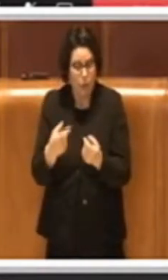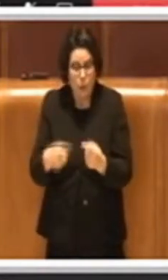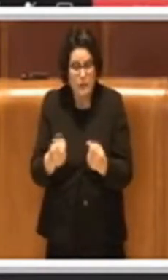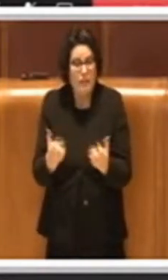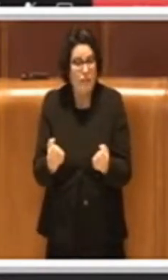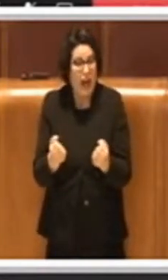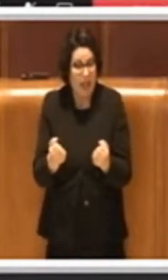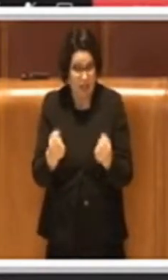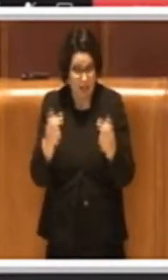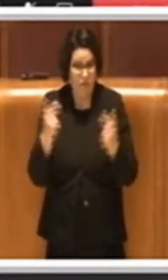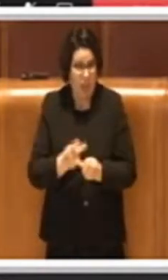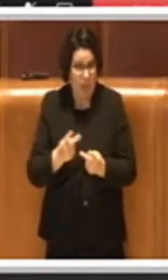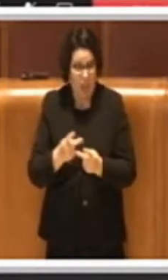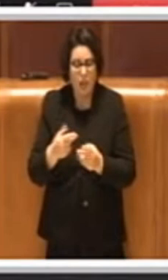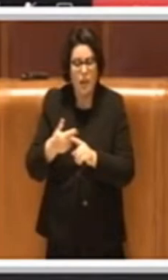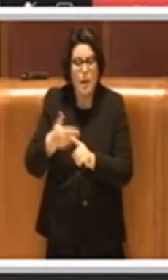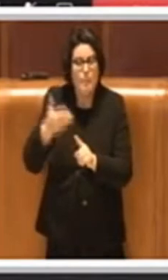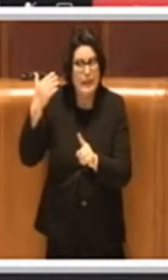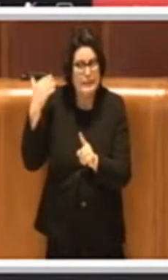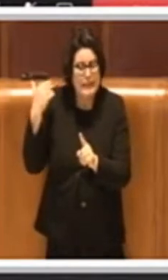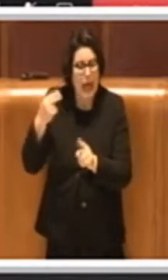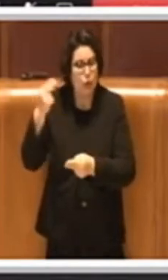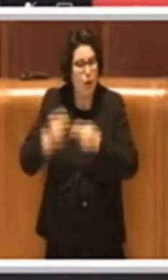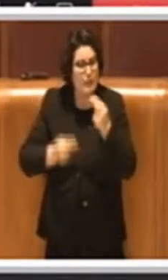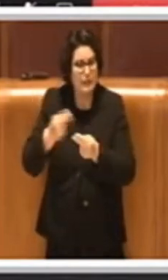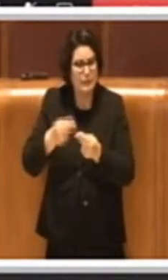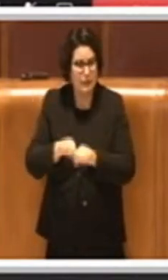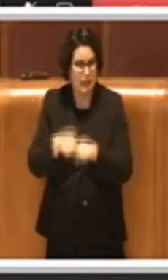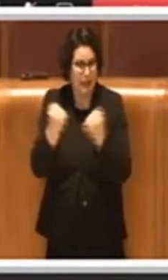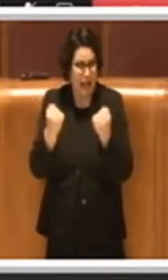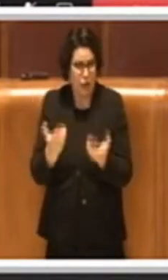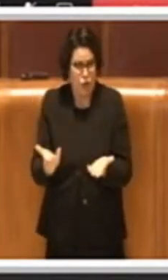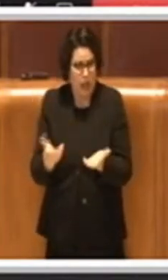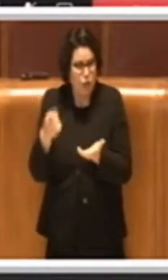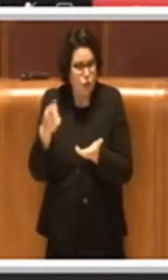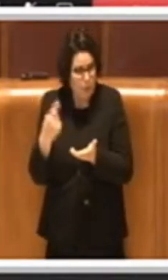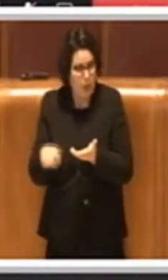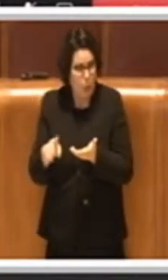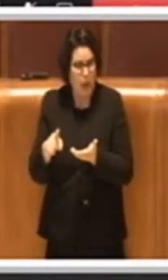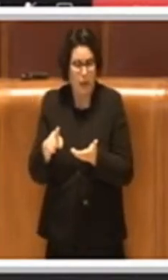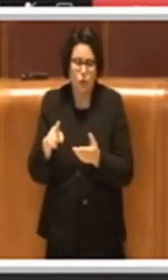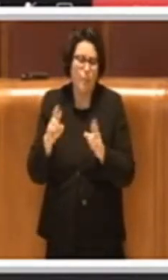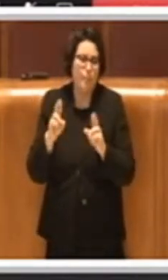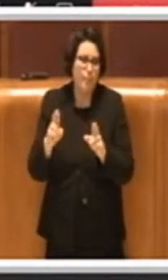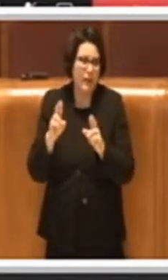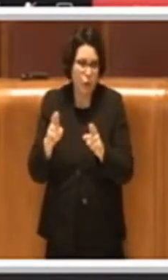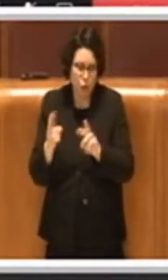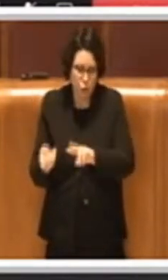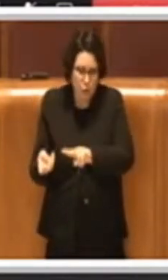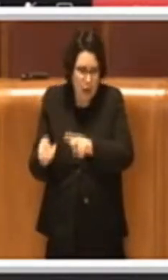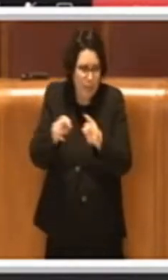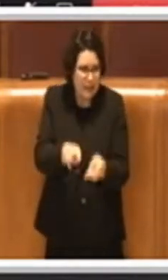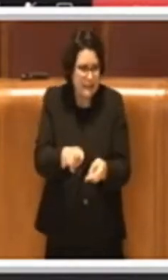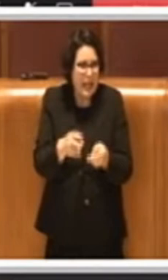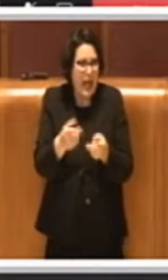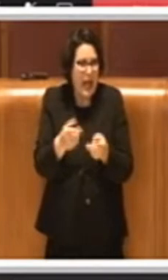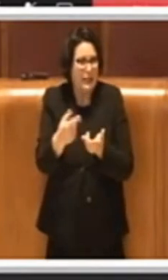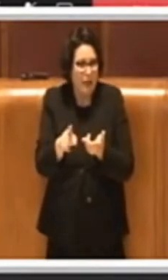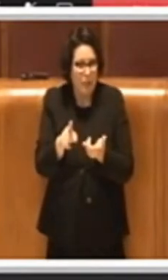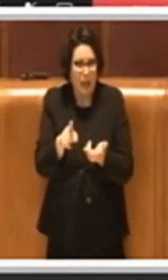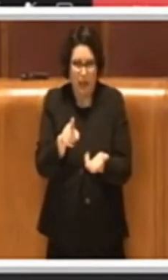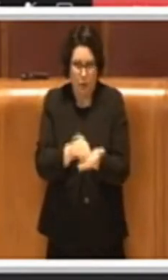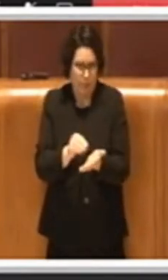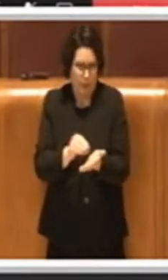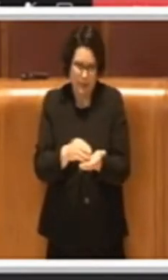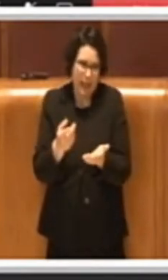danni erradio in passato l'amministrazione, che chiaramente, per fortuna, è storia passata e non è appunto il presente.